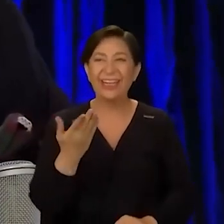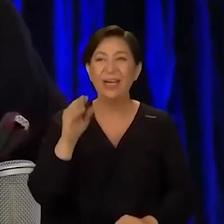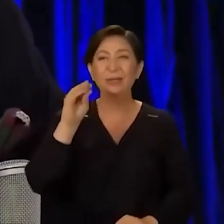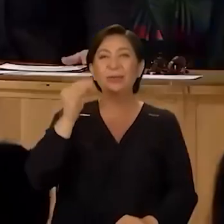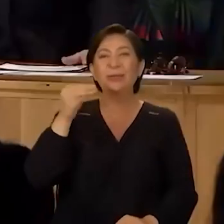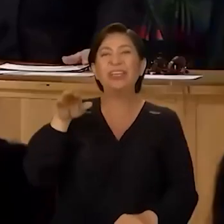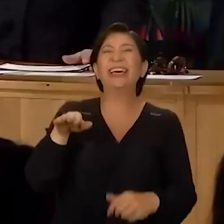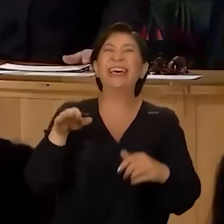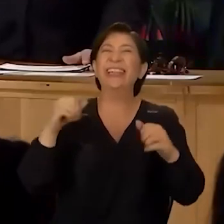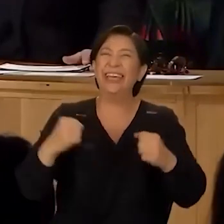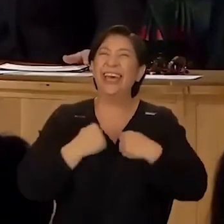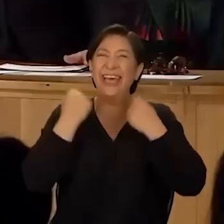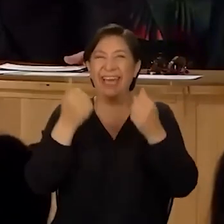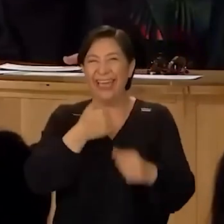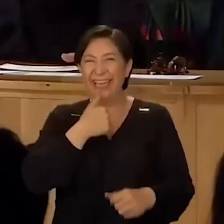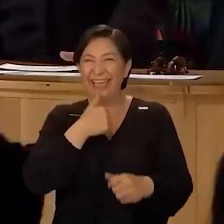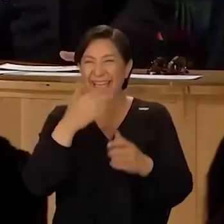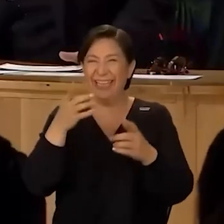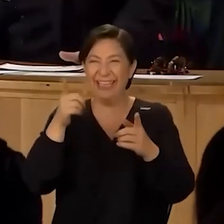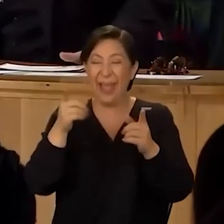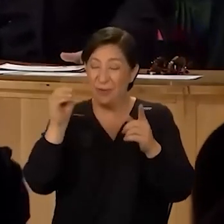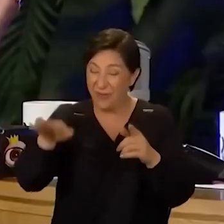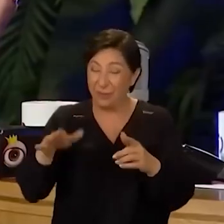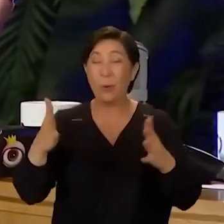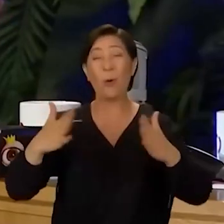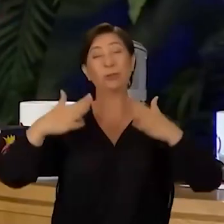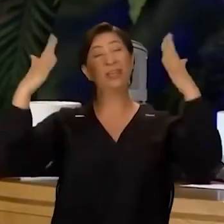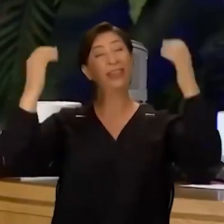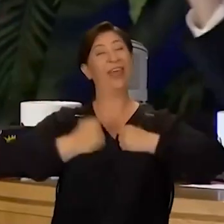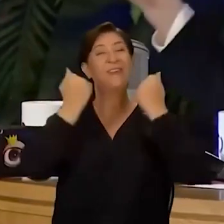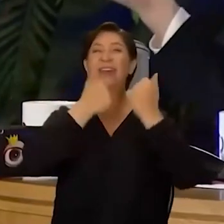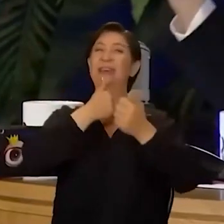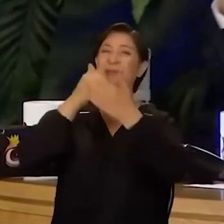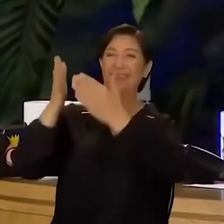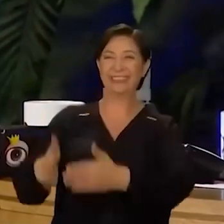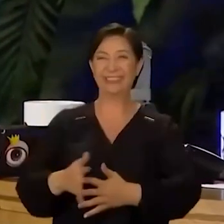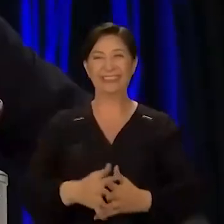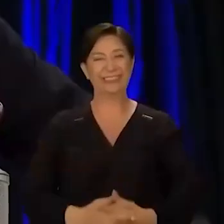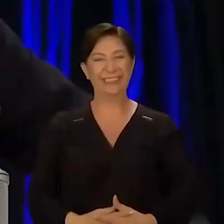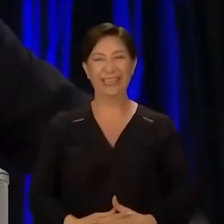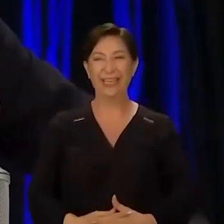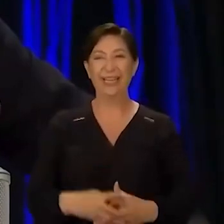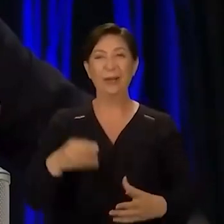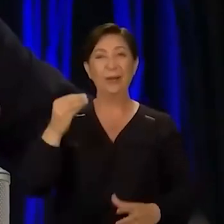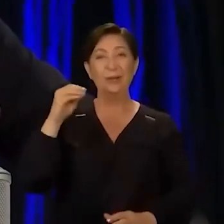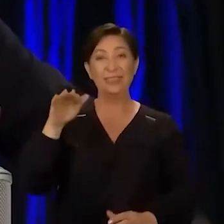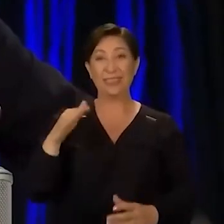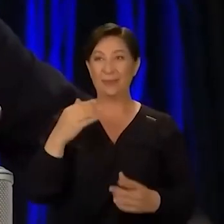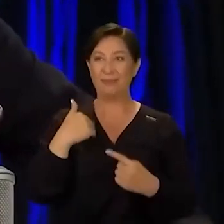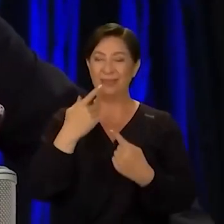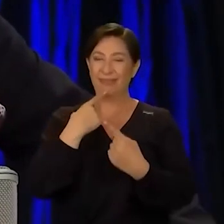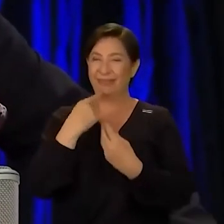Küçük dev adamım. Sen aslında ufak tefe koca dev adamsın yani. Evet. Yani ufak tefeğim benim. bu arada